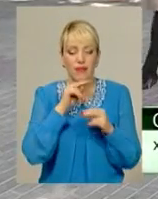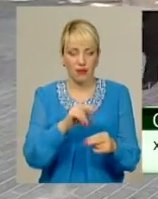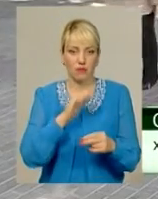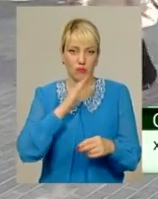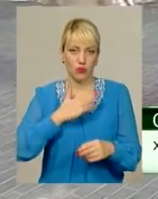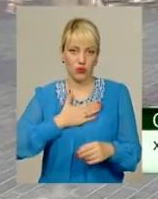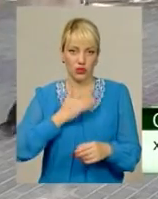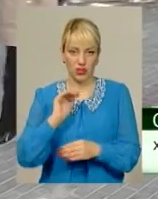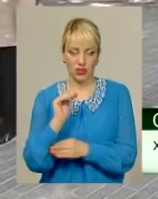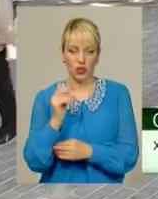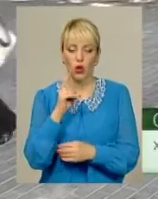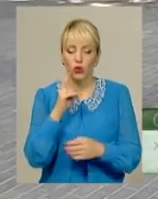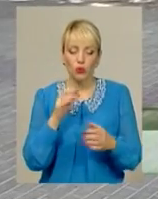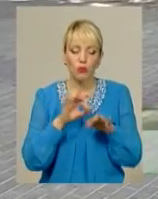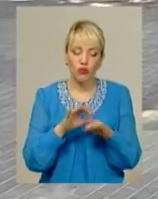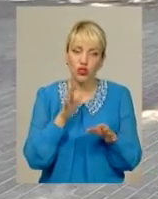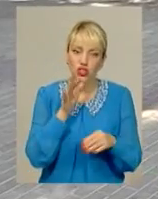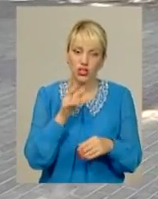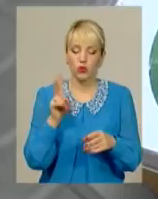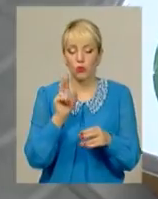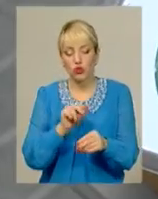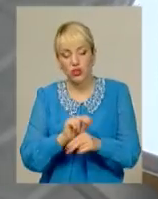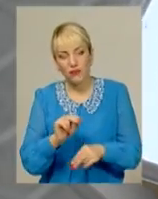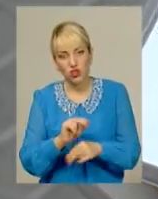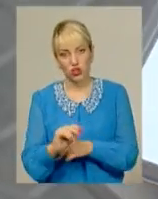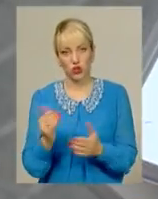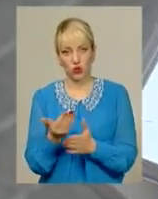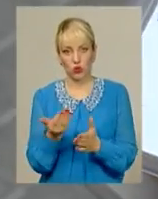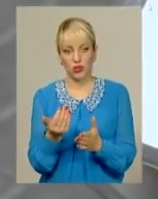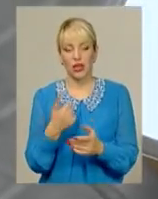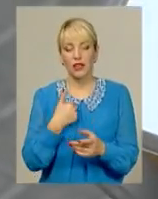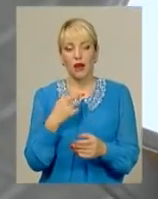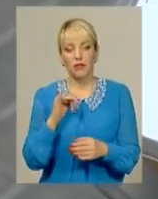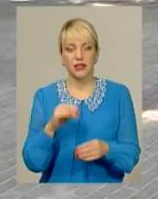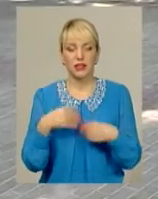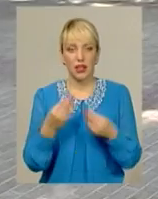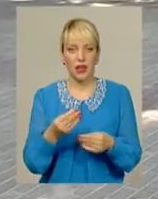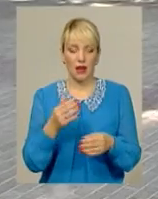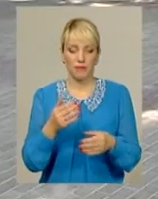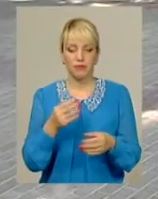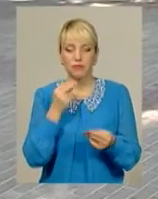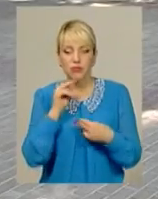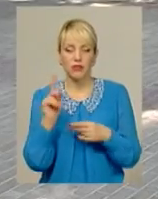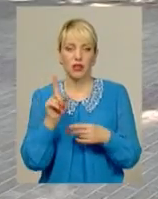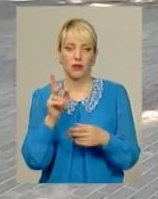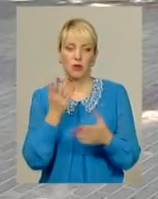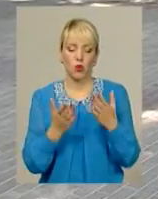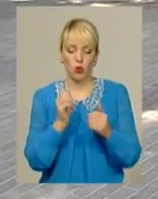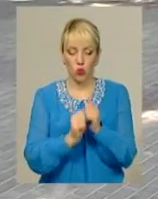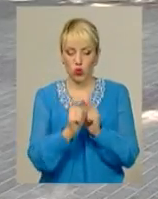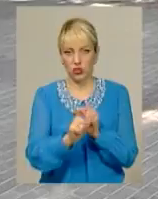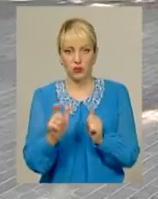котра з нею проводить час. Котра її чомусь може навчити. Я би надавала перевагу, якби такі подарунки я дарував кожен.